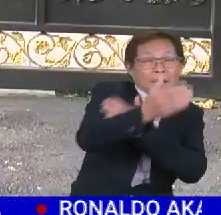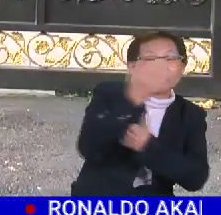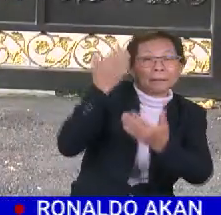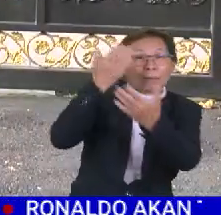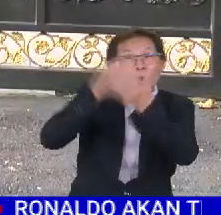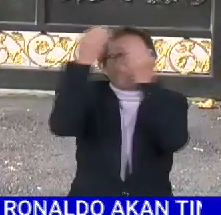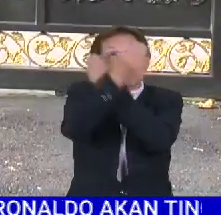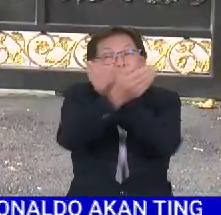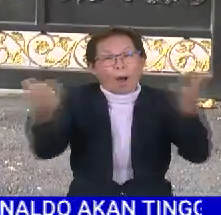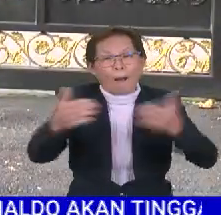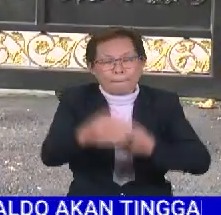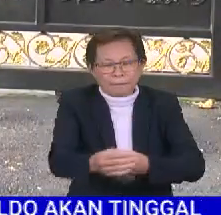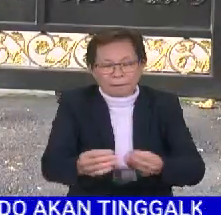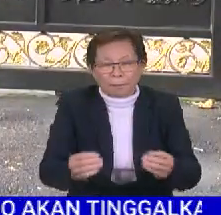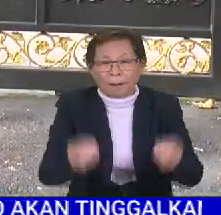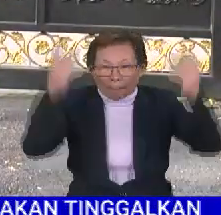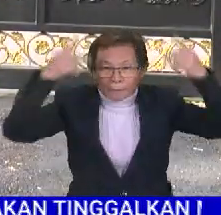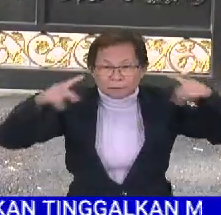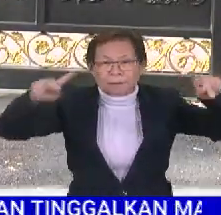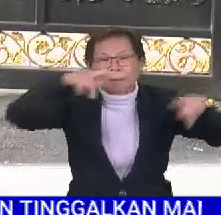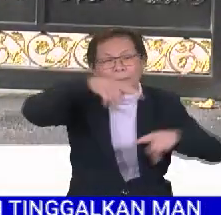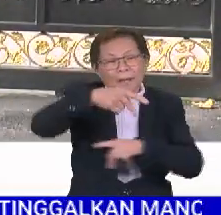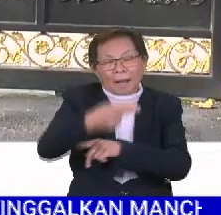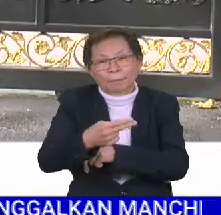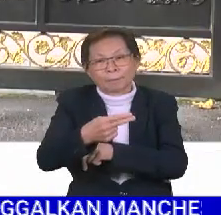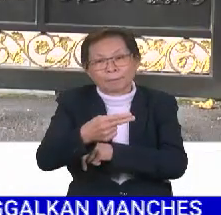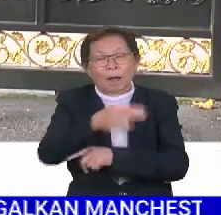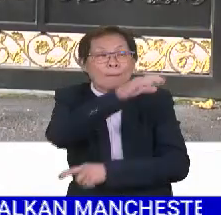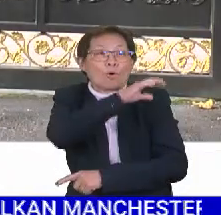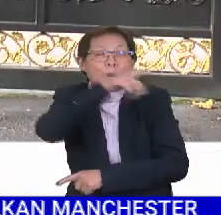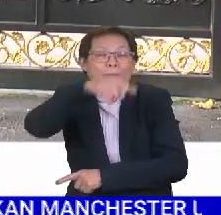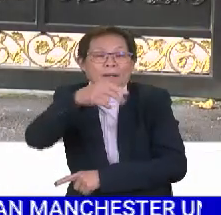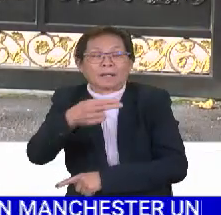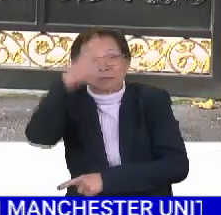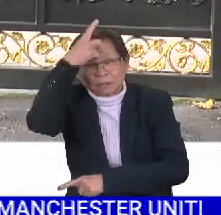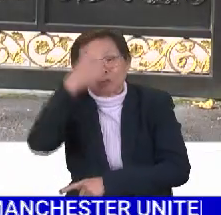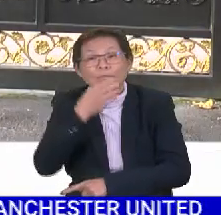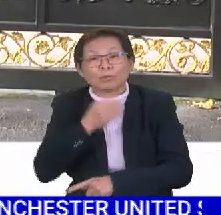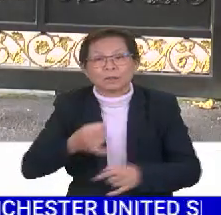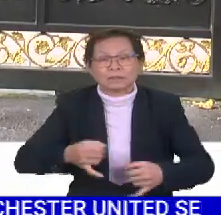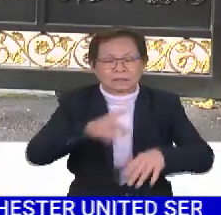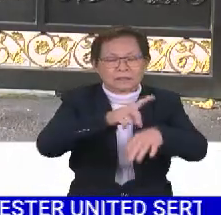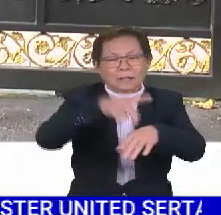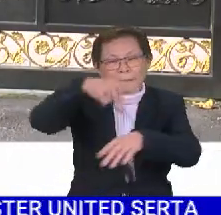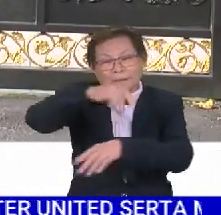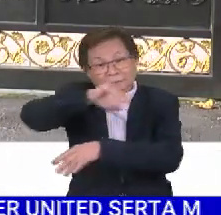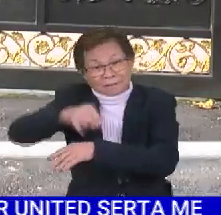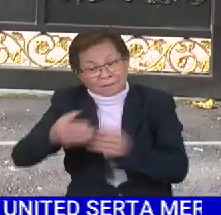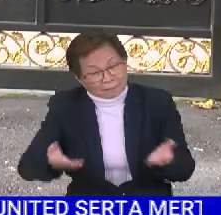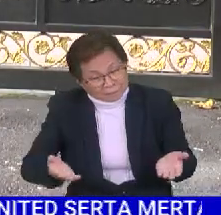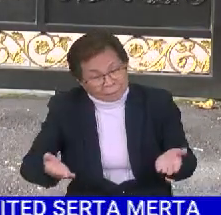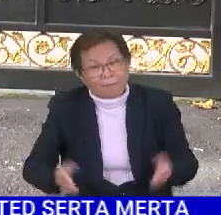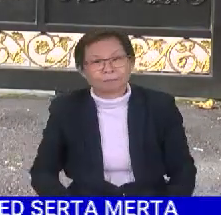perkarangan pejabat Presiden Pakatan Harapan. Pengurusi Pakatan Harapan, Dato' Sri Anwar Ibrahim di Jalan Gasing, Petaling Jaya ini.